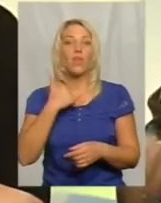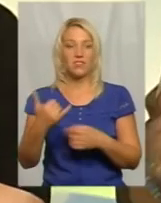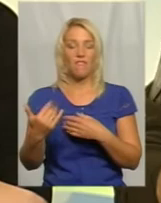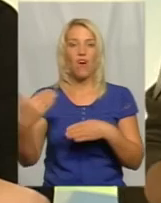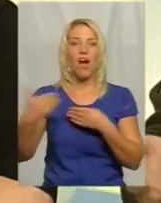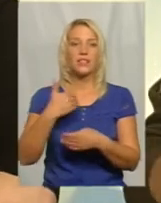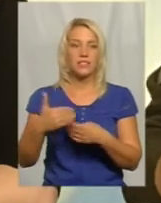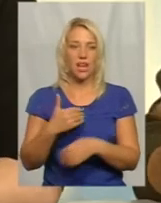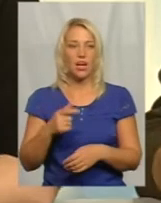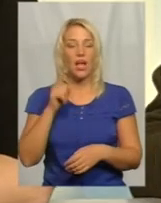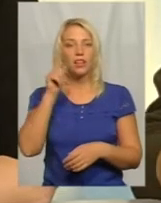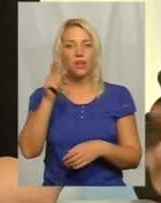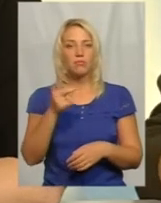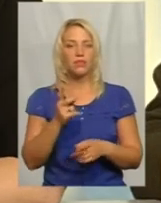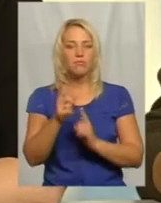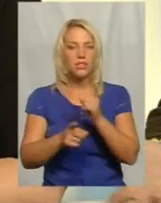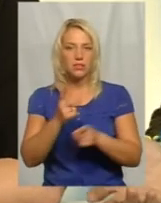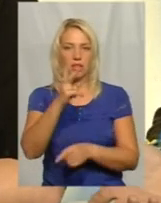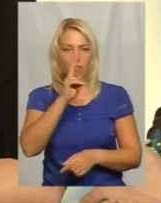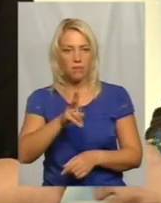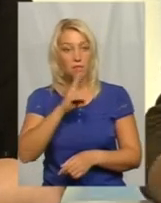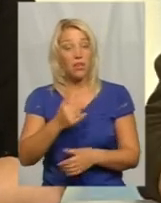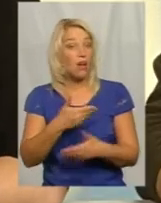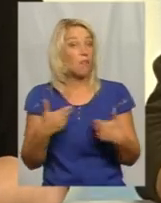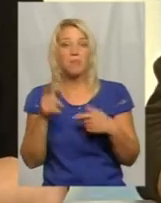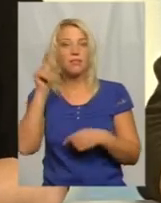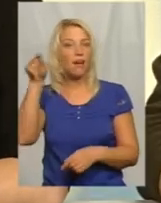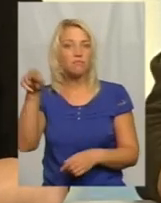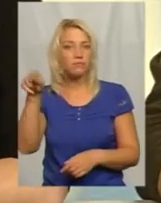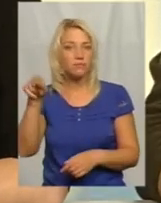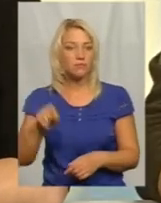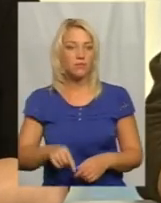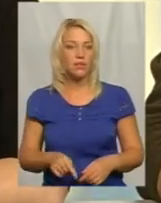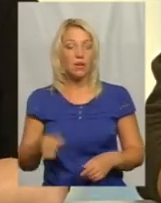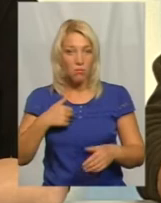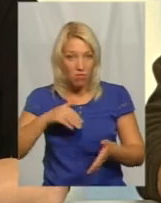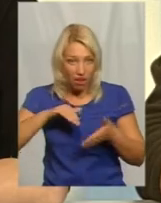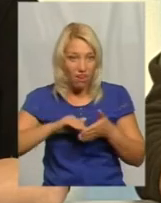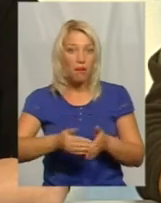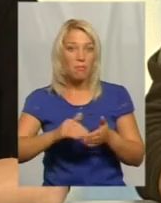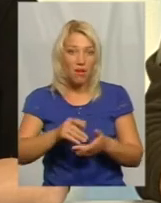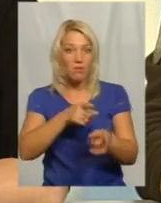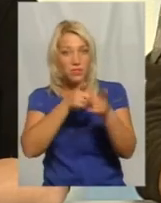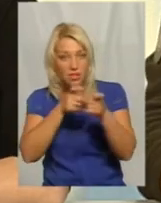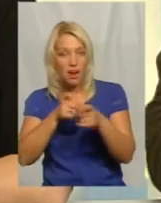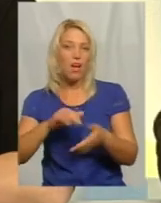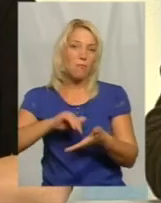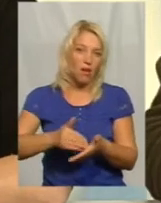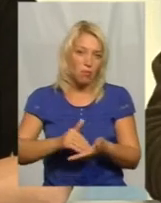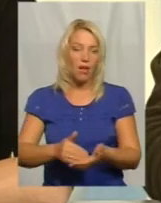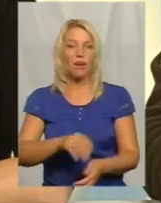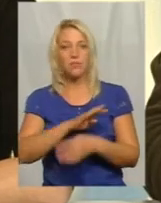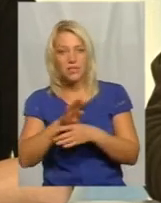ротируються через кажді два місяці. А ми там, ми копаємо, стріляємо, копаємо, стріляємо. Як копали, так і